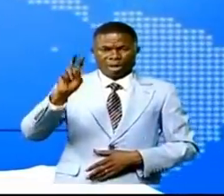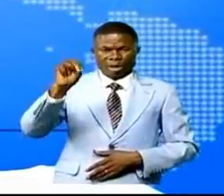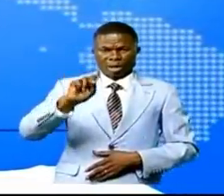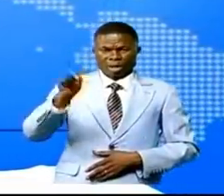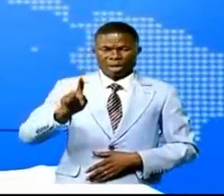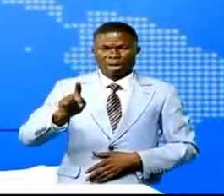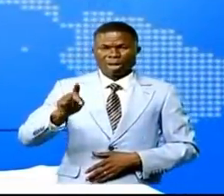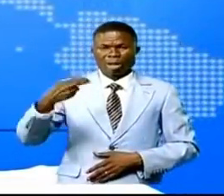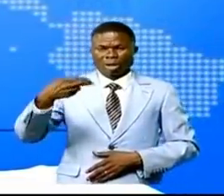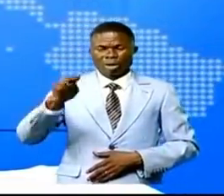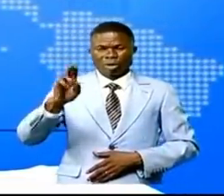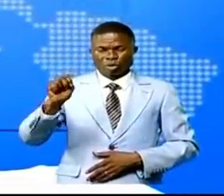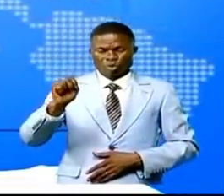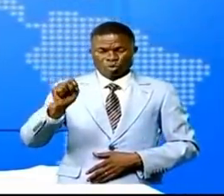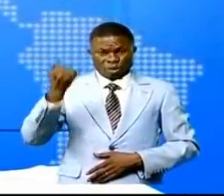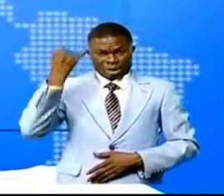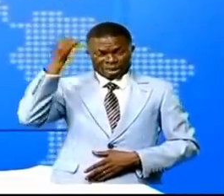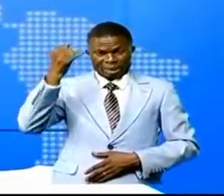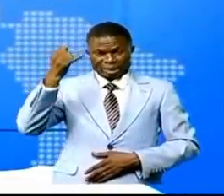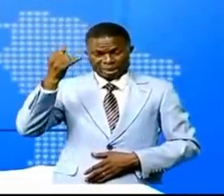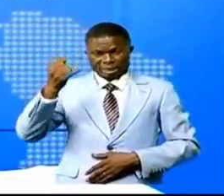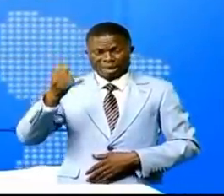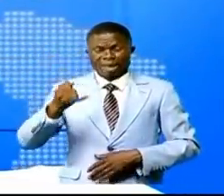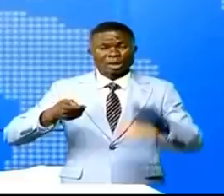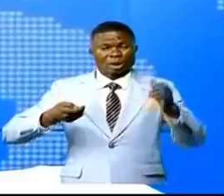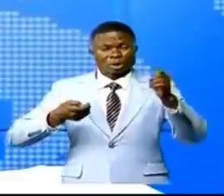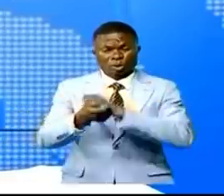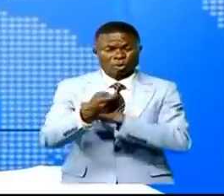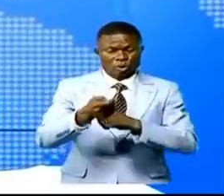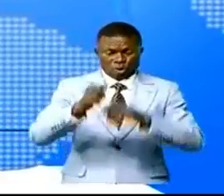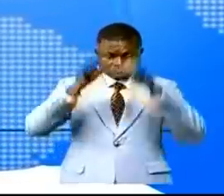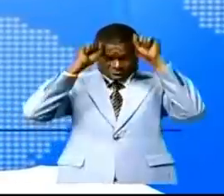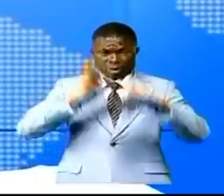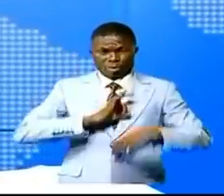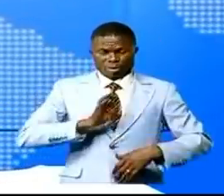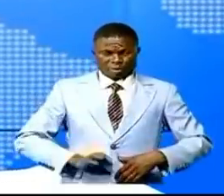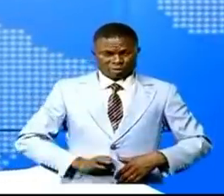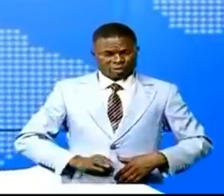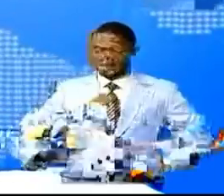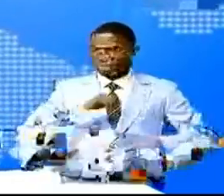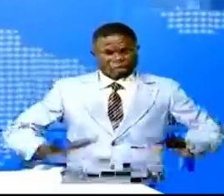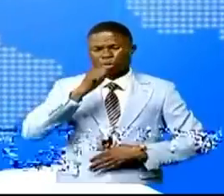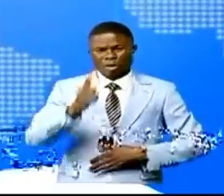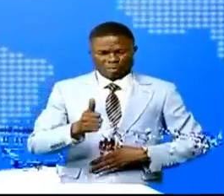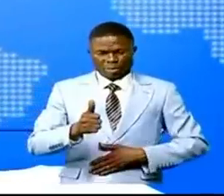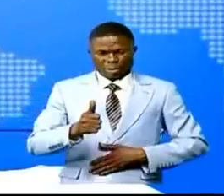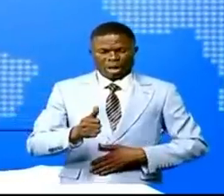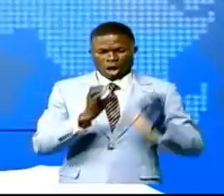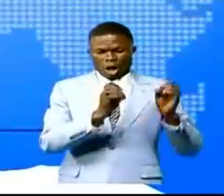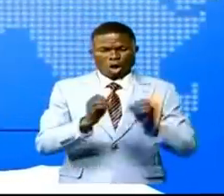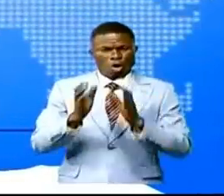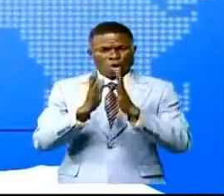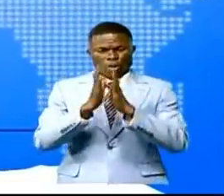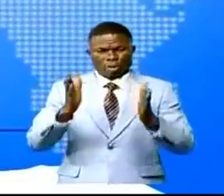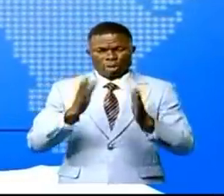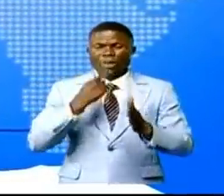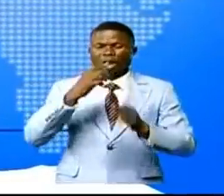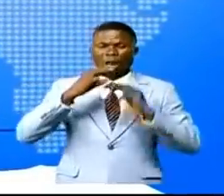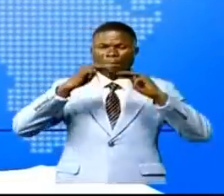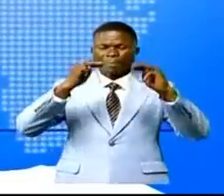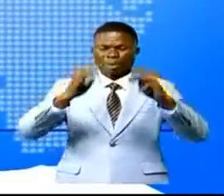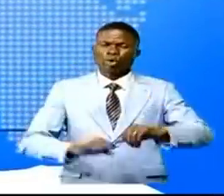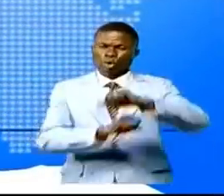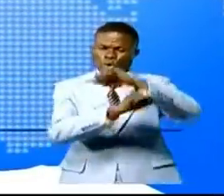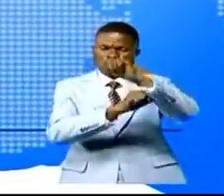tentative du coup d'État raté par la bouche du représentant légal, Mgr Évêque Jean-Céphile Wumba. Ils ont adressé un message de